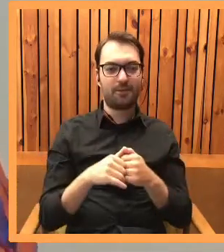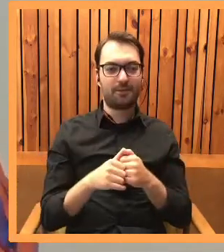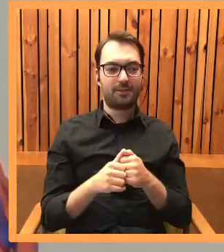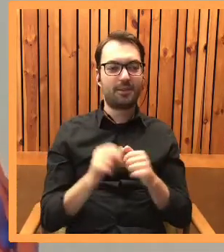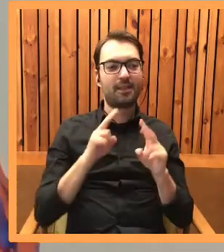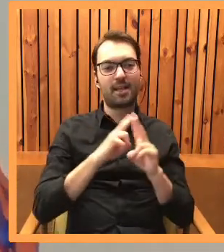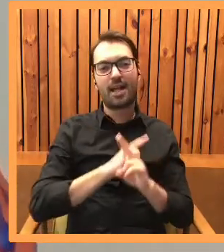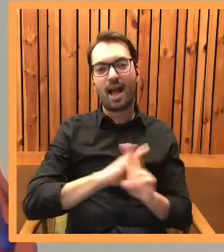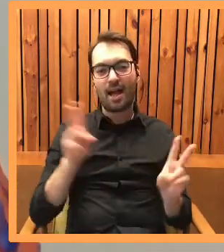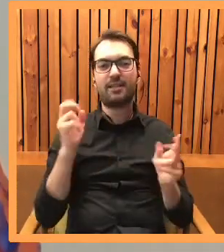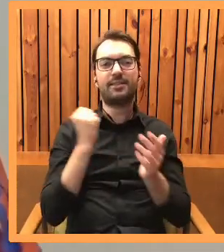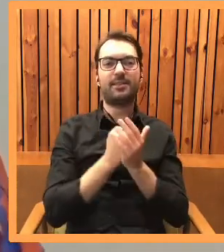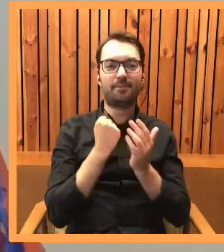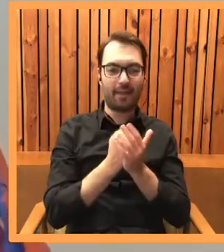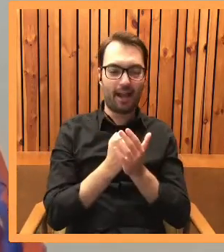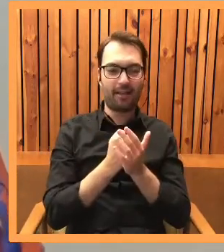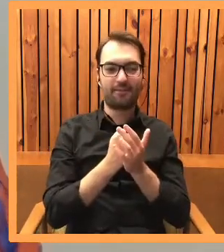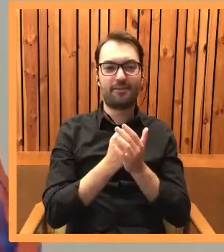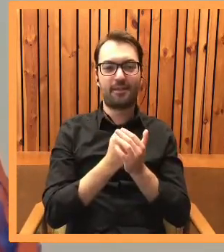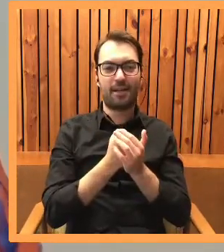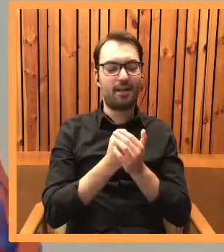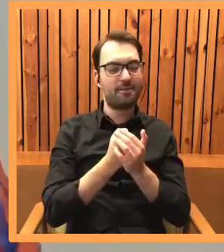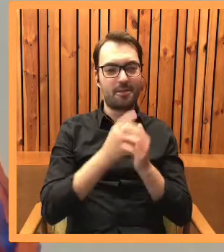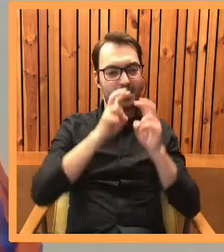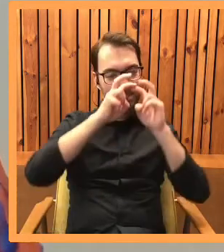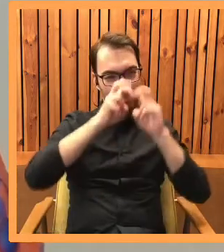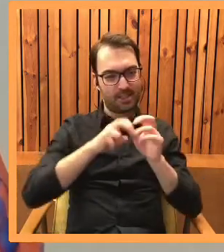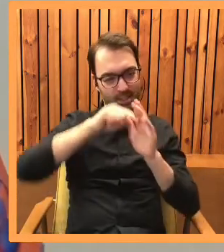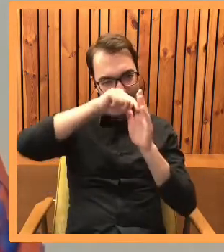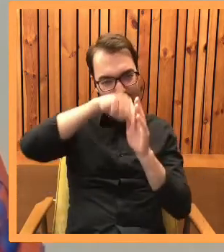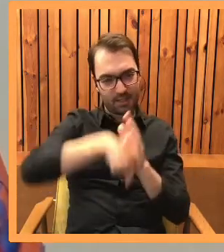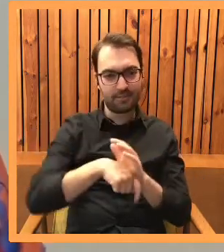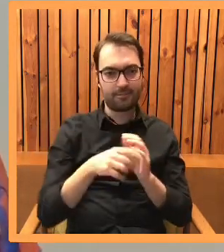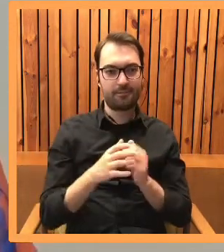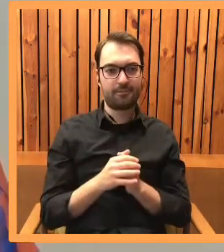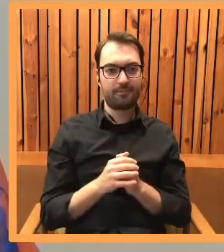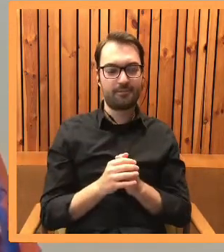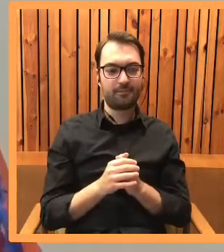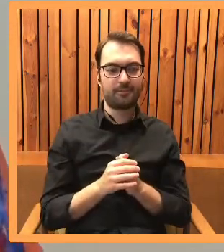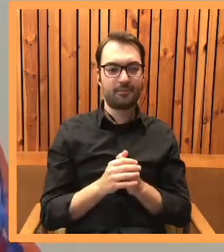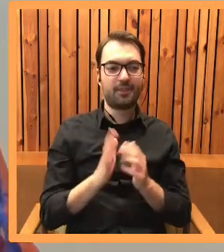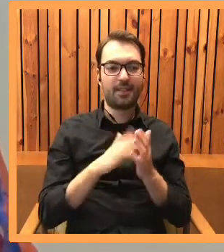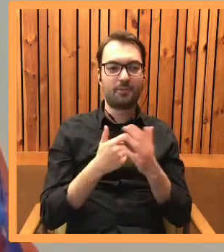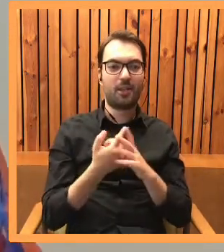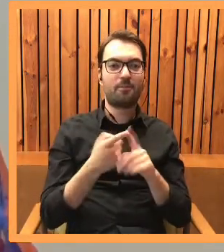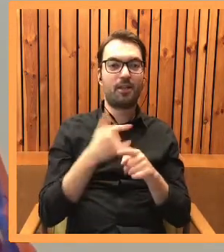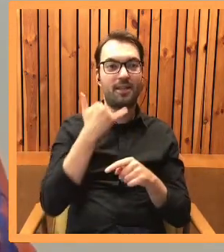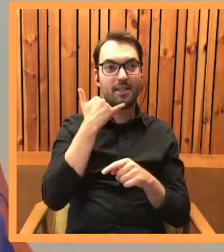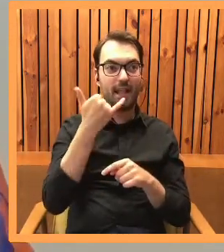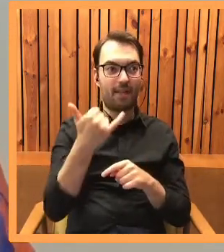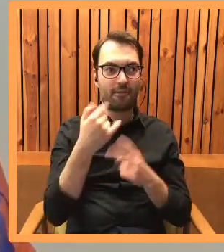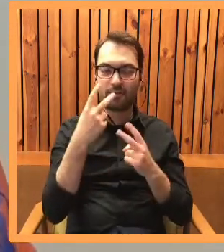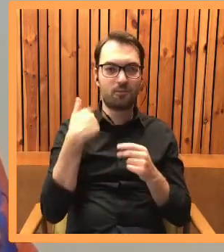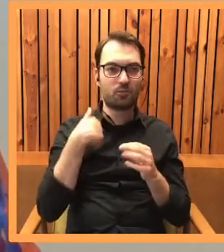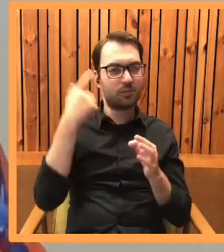sprawę zawsze na czynniki pierwsze muszę rozłożyć, więc zanim na przykład do kogoś zadzwonię w ważnej sprawie, to już mam możliwie